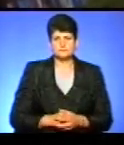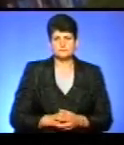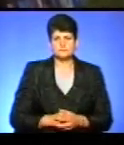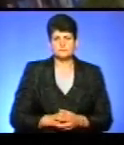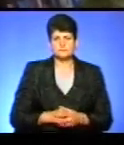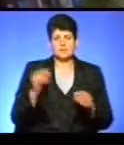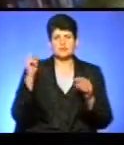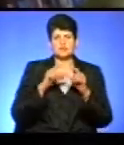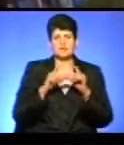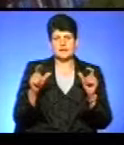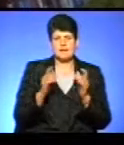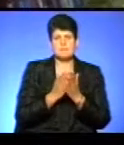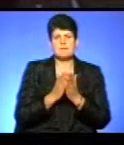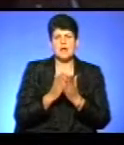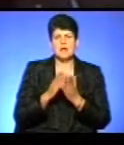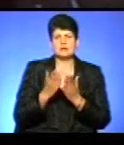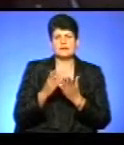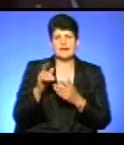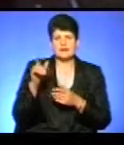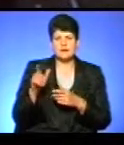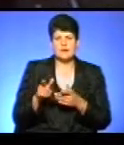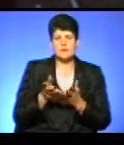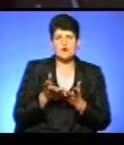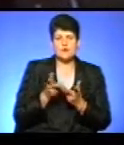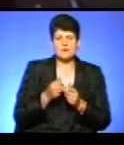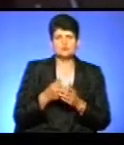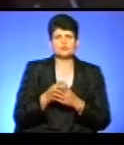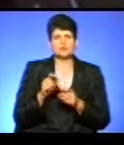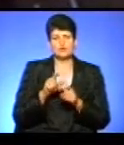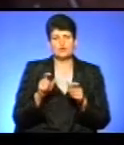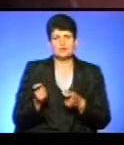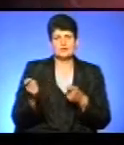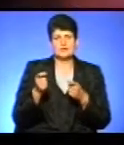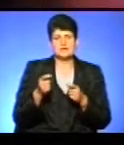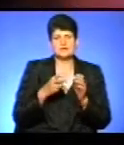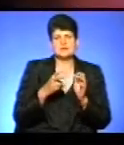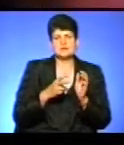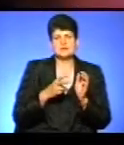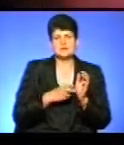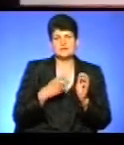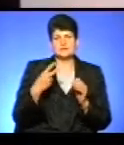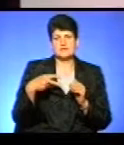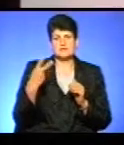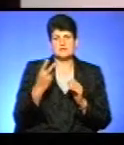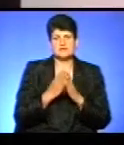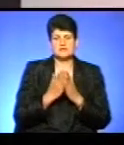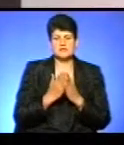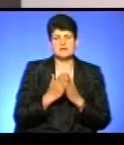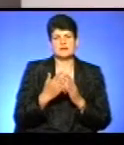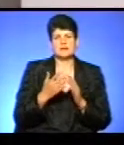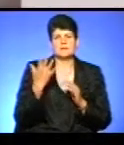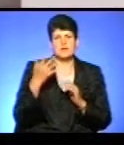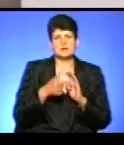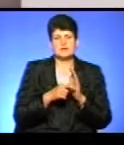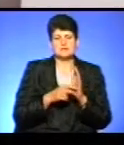Шкільна бібліотекарка Світлана Стасишин підрахувала, що до школи надійшло 722 підручники для п'ятого класу з семи предметів.